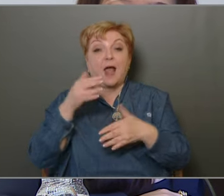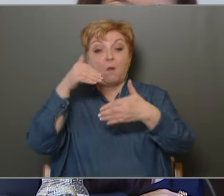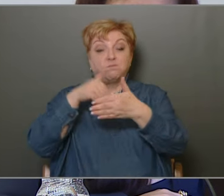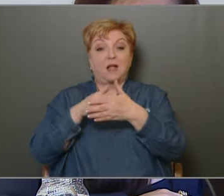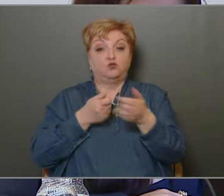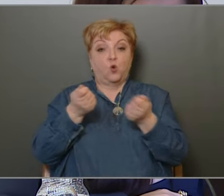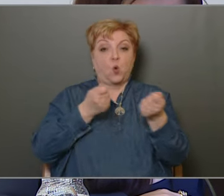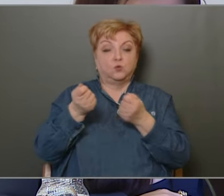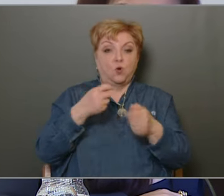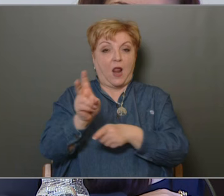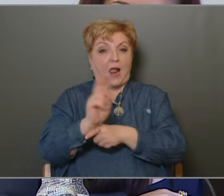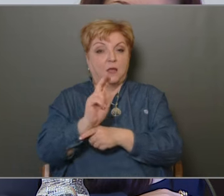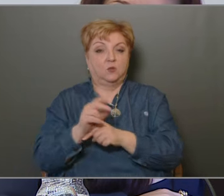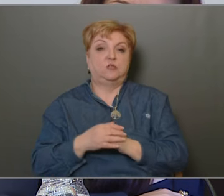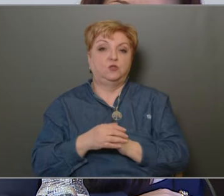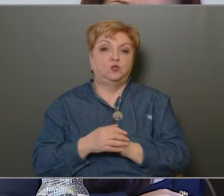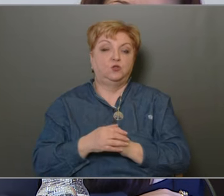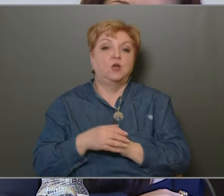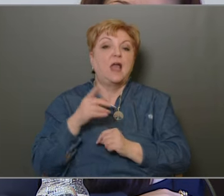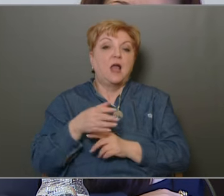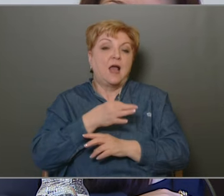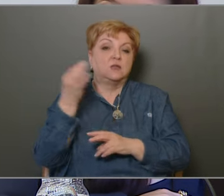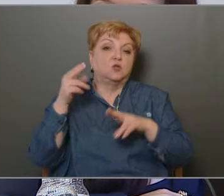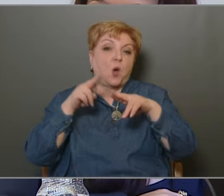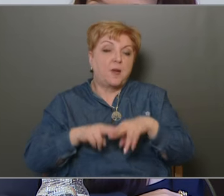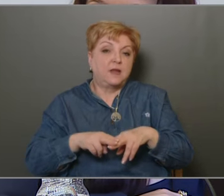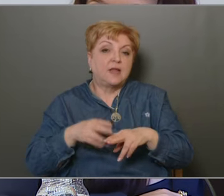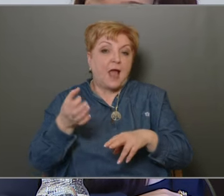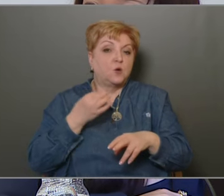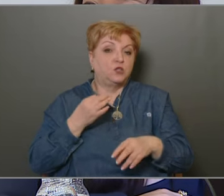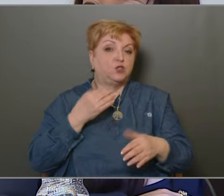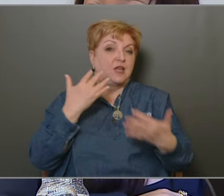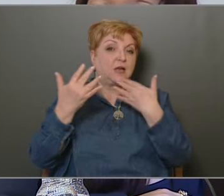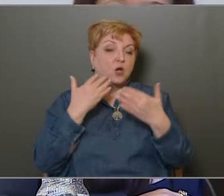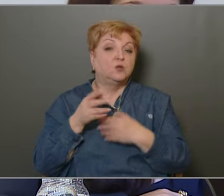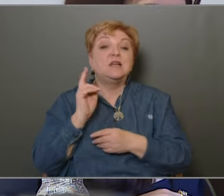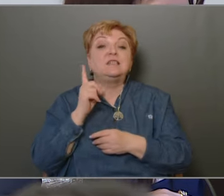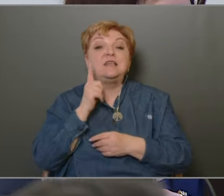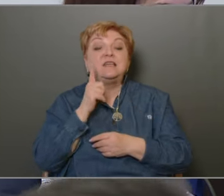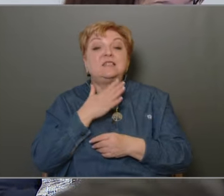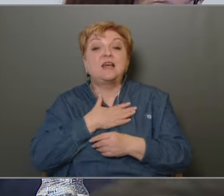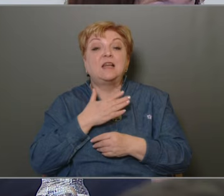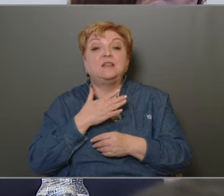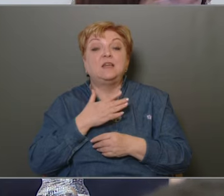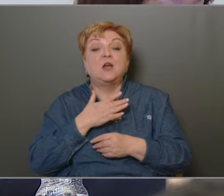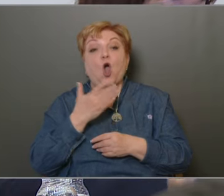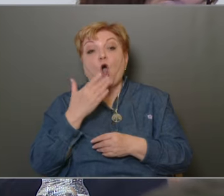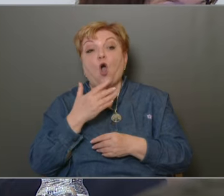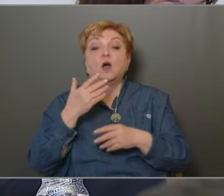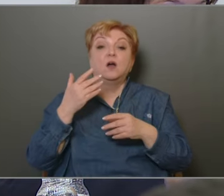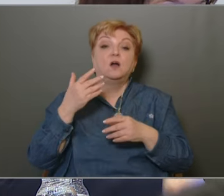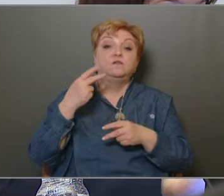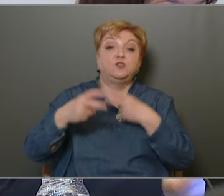belső kontrollok, ellenőrzések. Ebben a napi rendőről ugyanis erről is tárgyalunk. Ki szereti, ha vizsgálják vagy ellenőrzik?